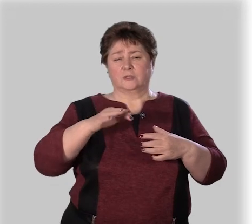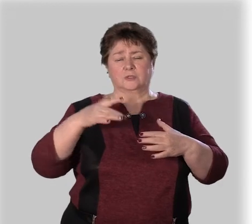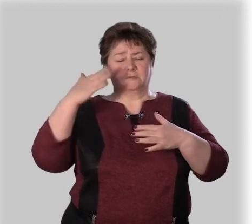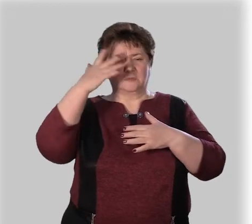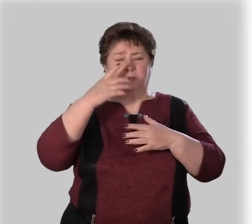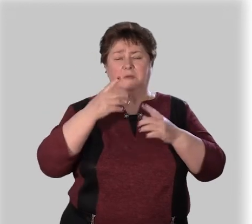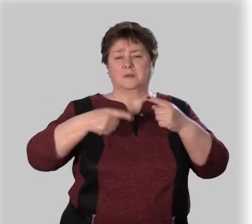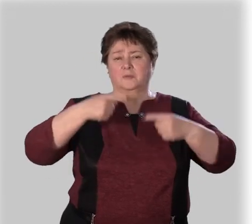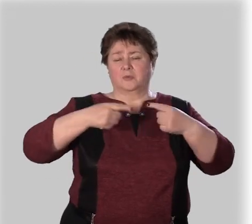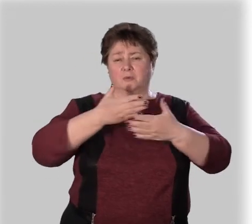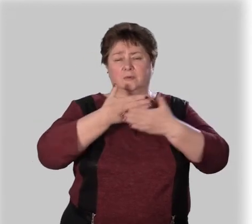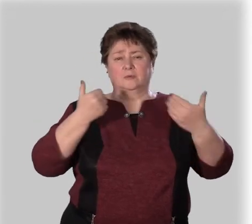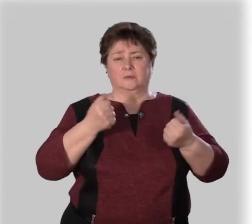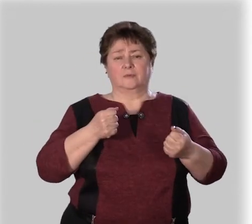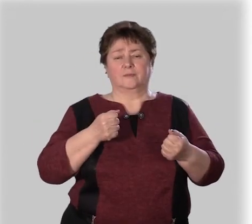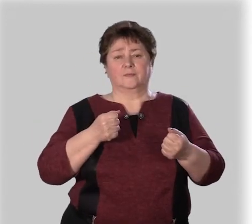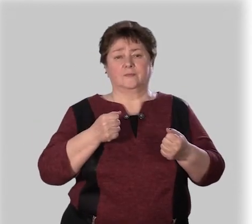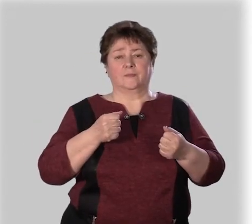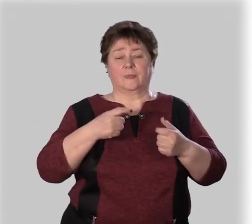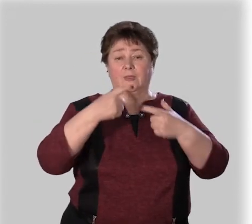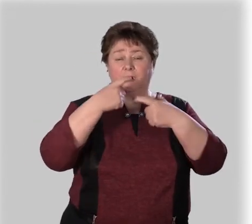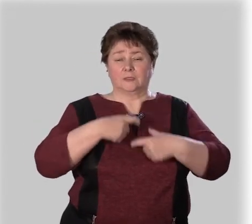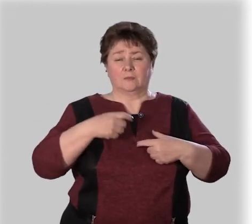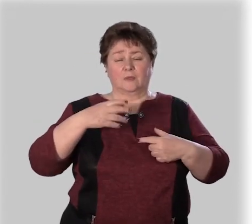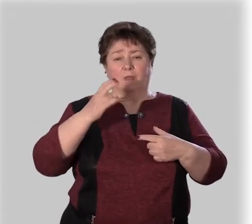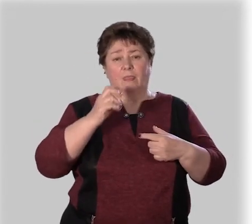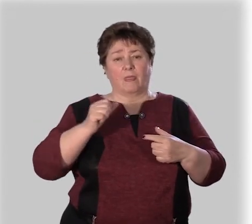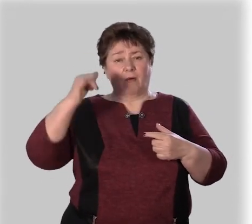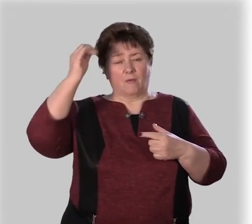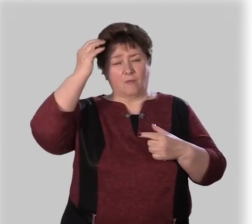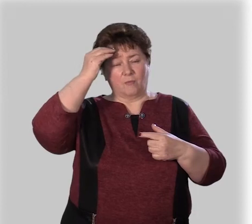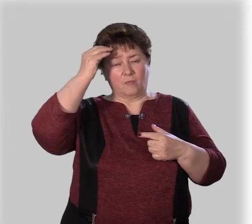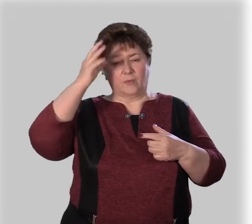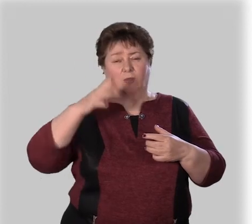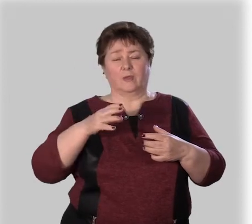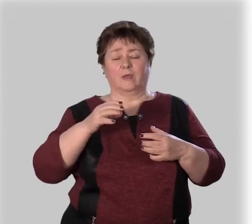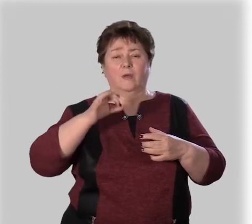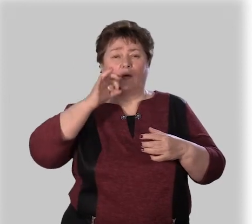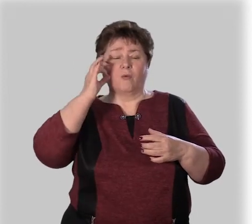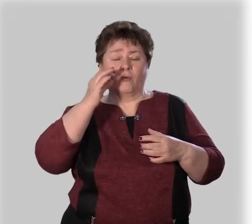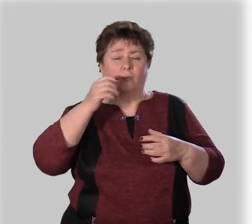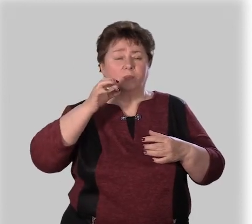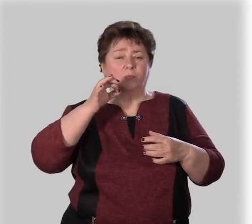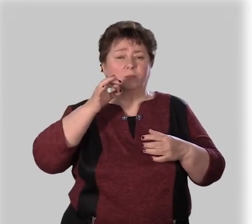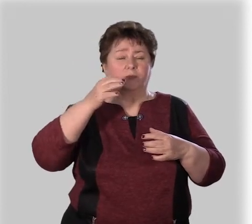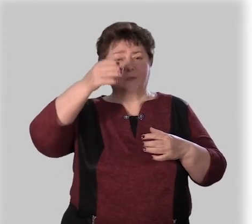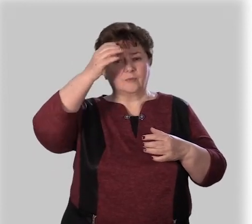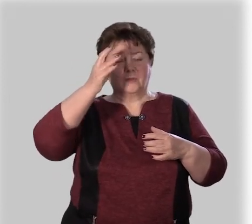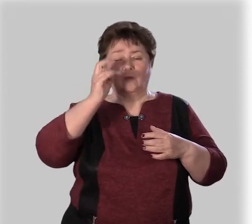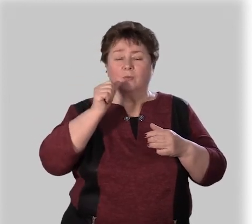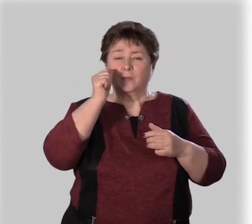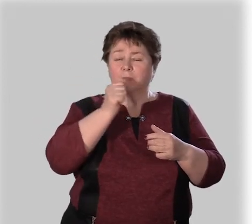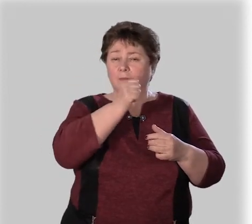сомнению, не оспаривается Себе на уме Умный и хитрый, но